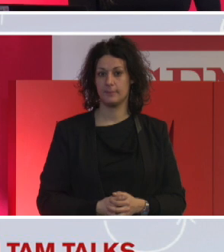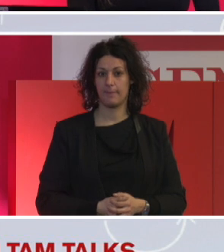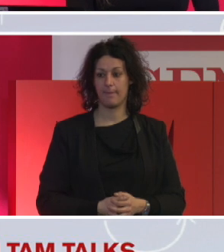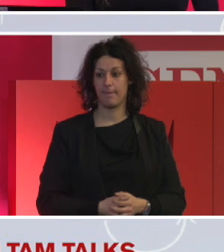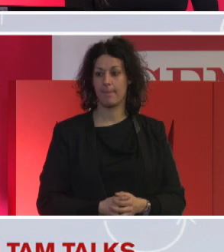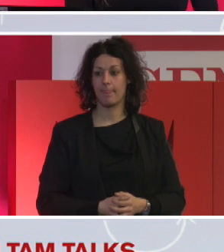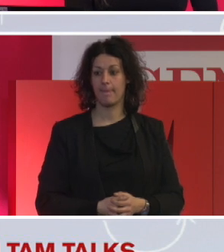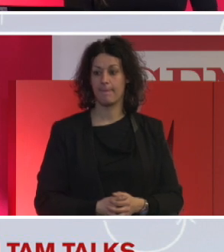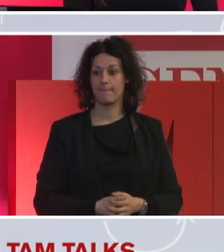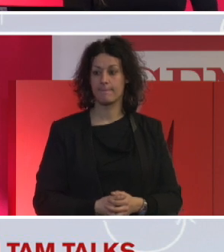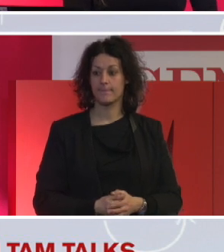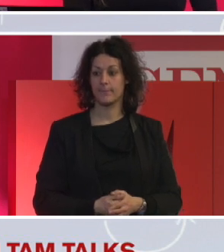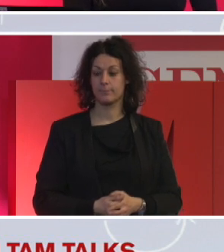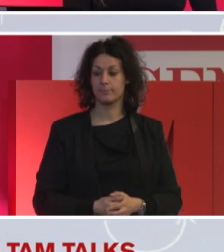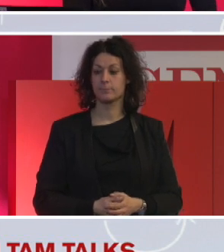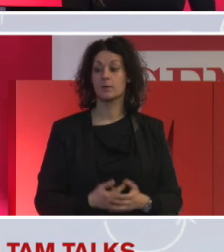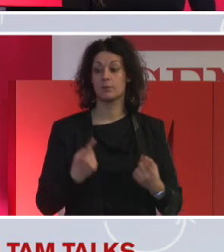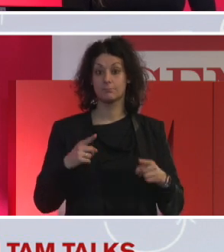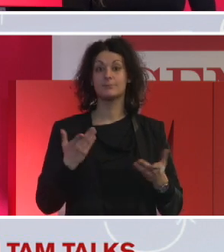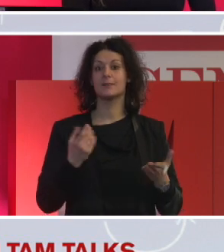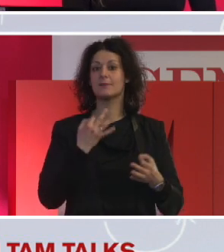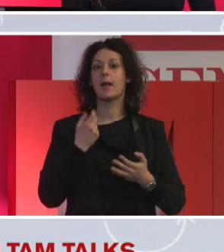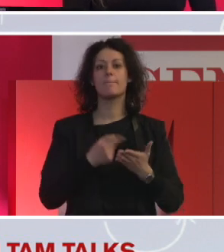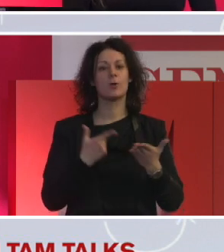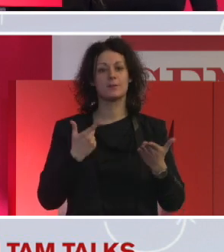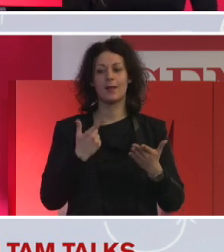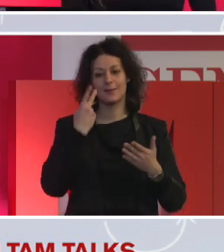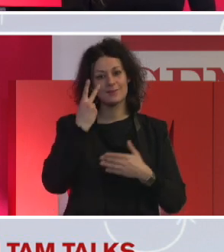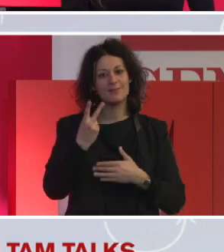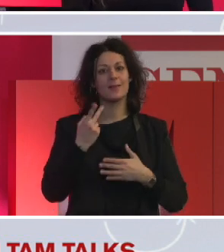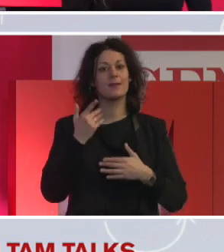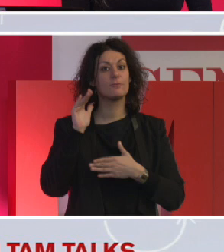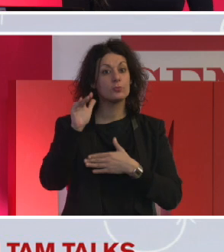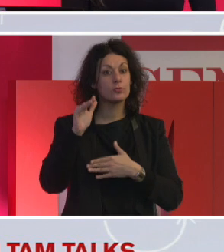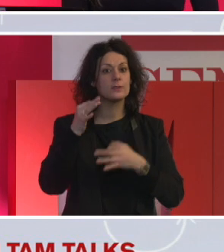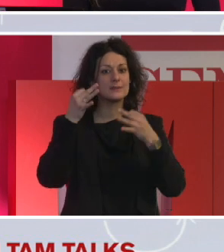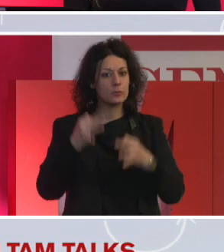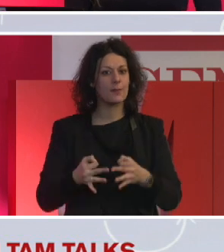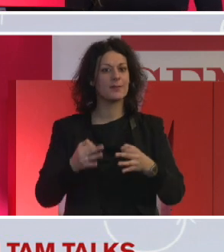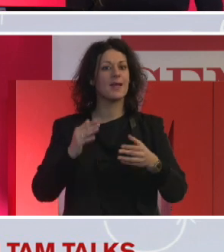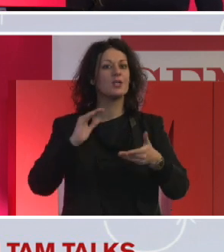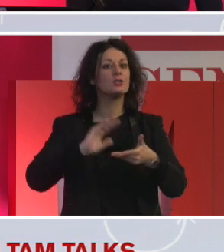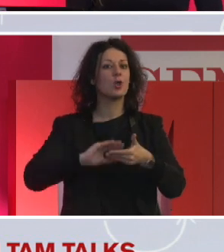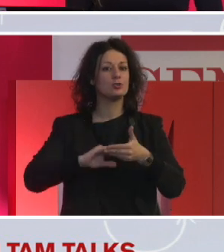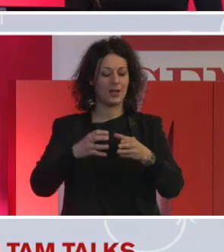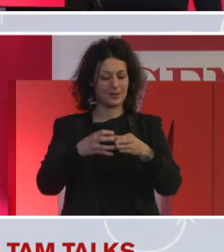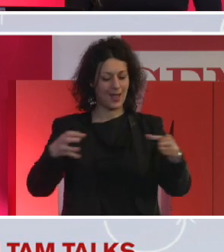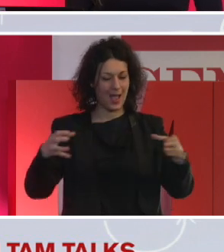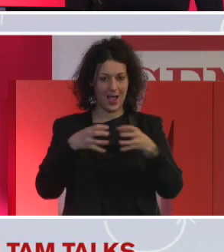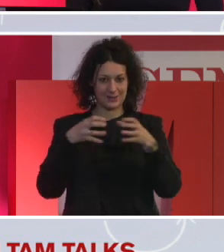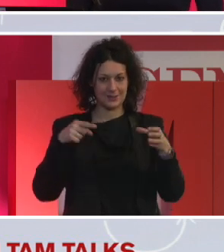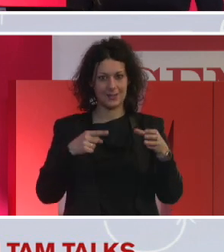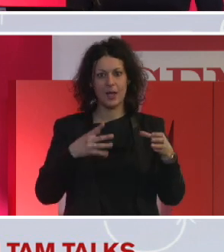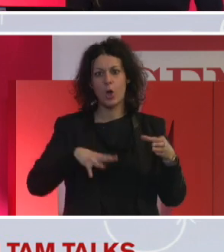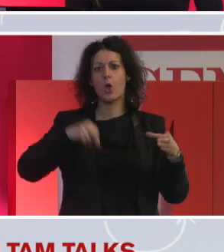della culture fate è importante. Ecco perché vedremo sempre di più società descrivere la loro personalità, non cosa fanno,